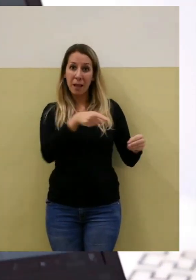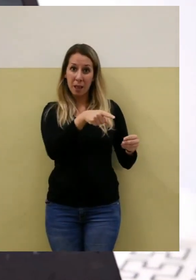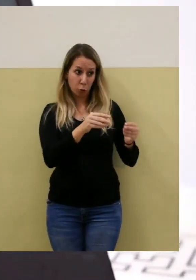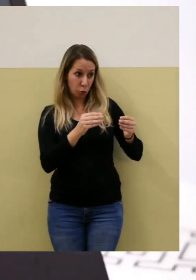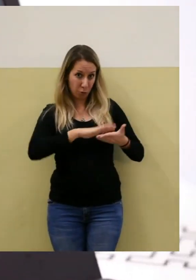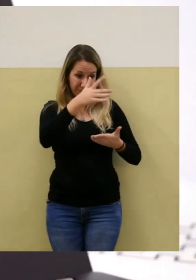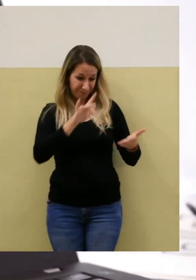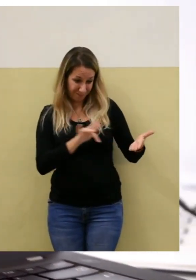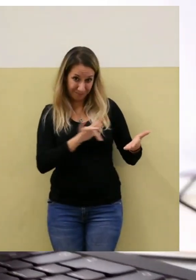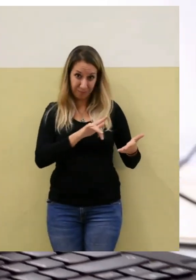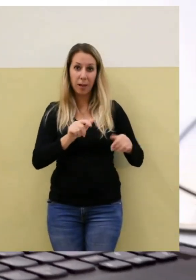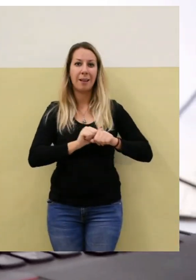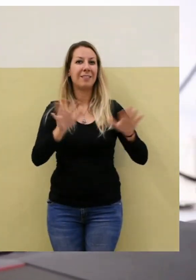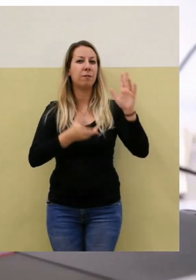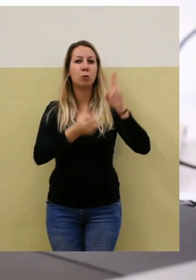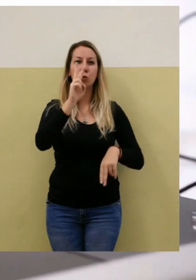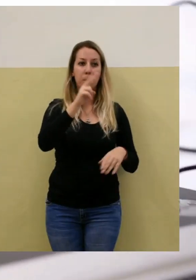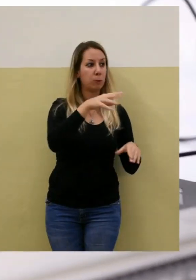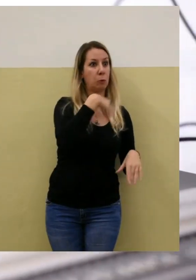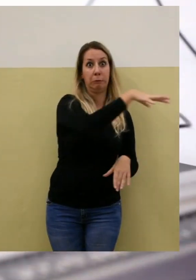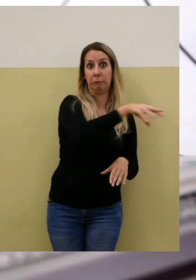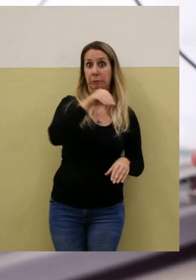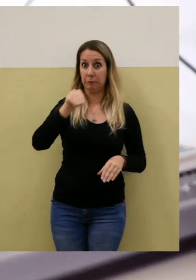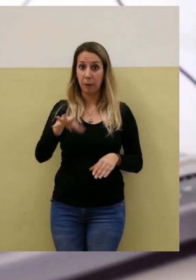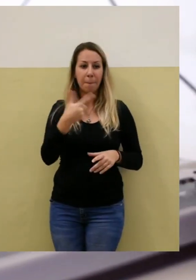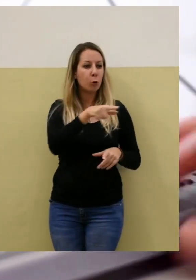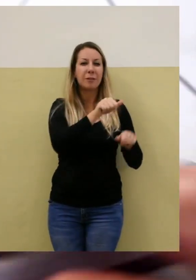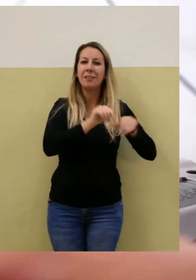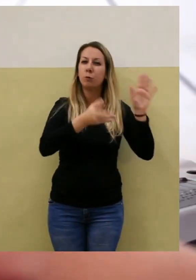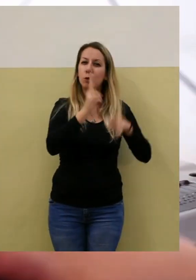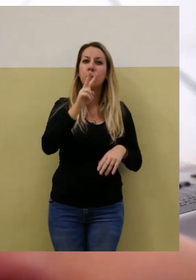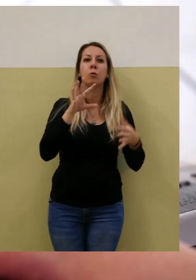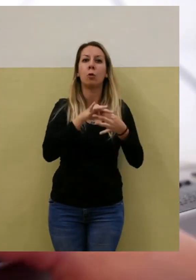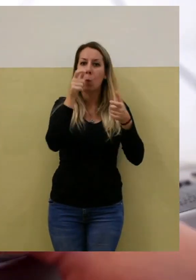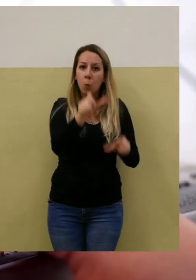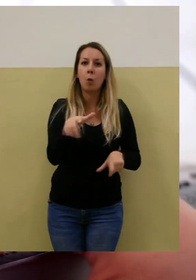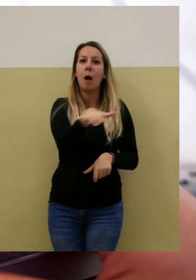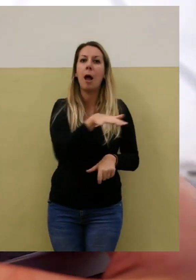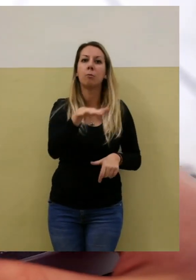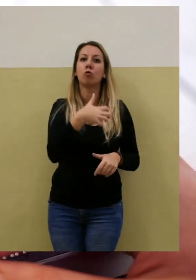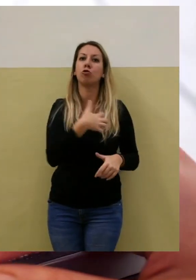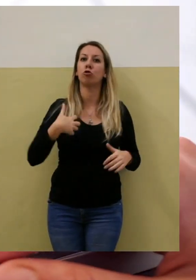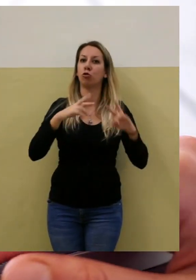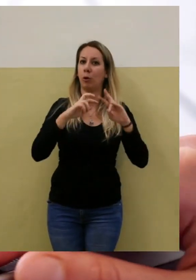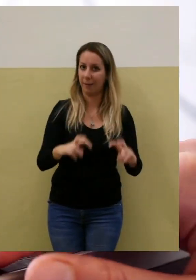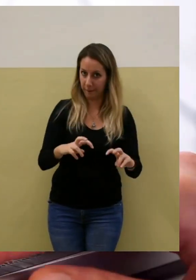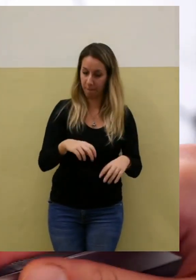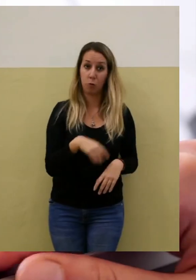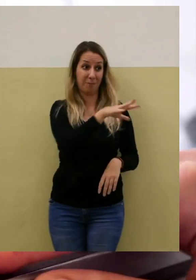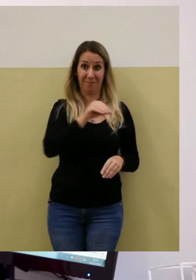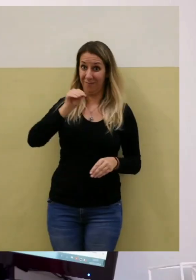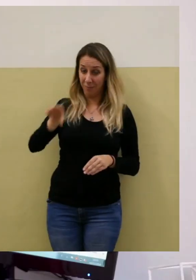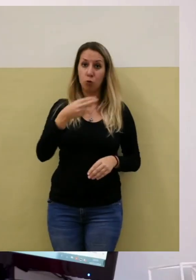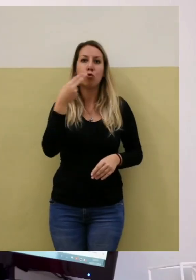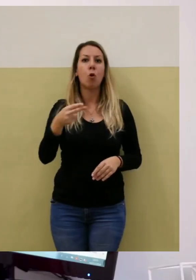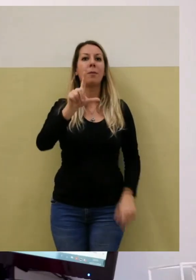questione utilizzando un prodotto Che è il prodotto massimamente diffuso in ambiente scientifico per produrre testi